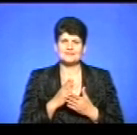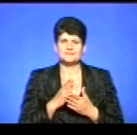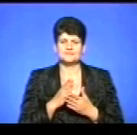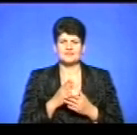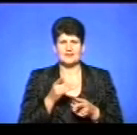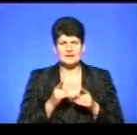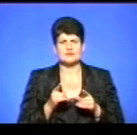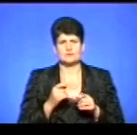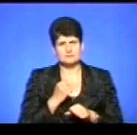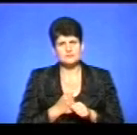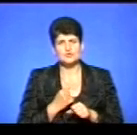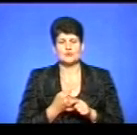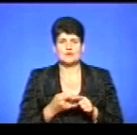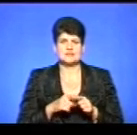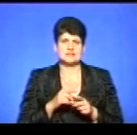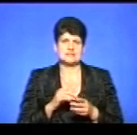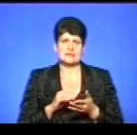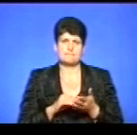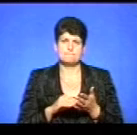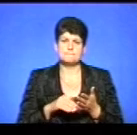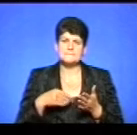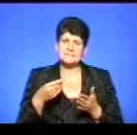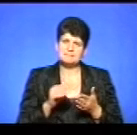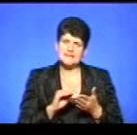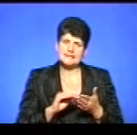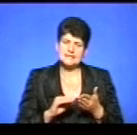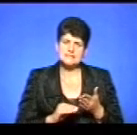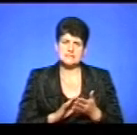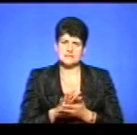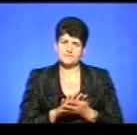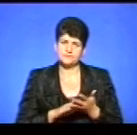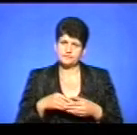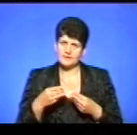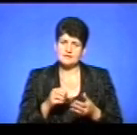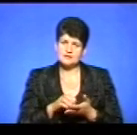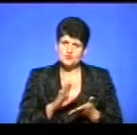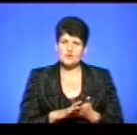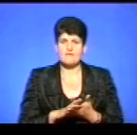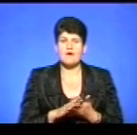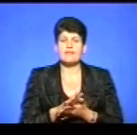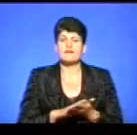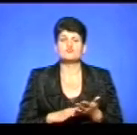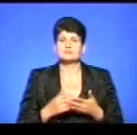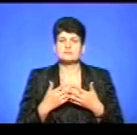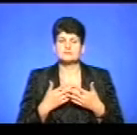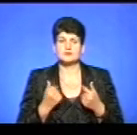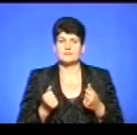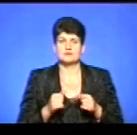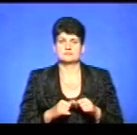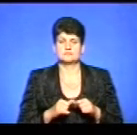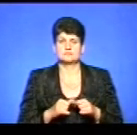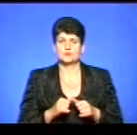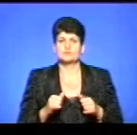електронні петиції, оскільки петицію зареєстрували, необхідну кількість голосів зібрали, а далі фідбеку, такого немає. Як Ви можете